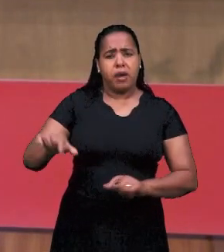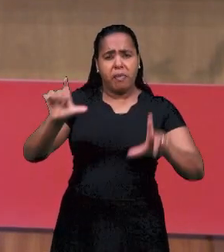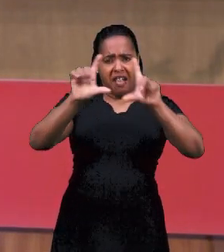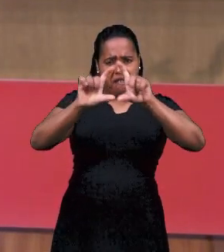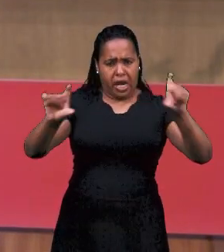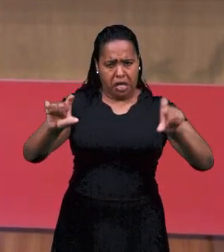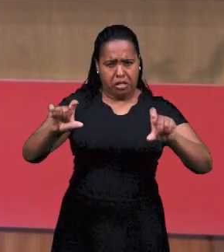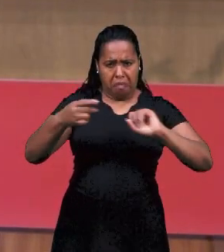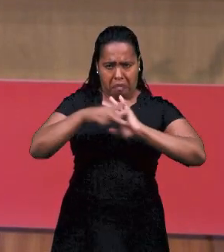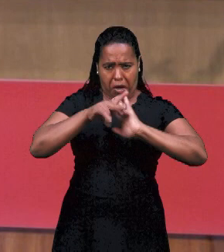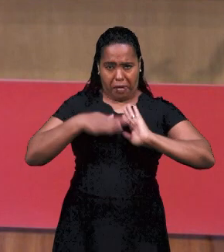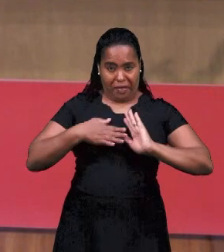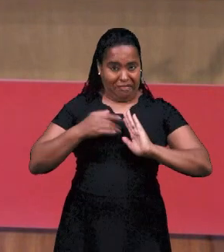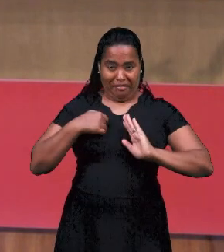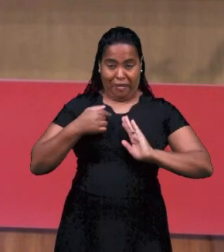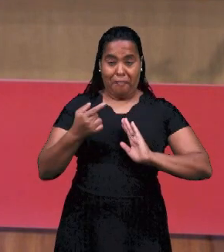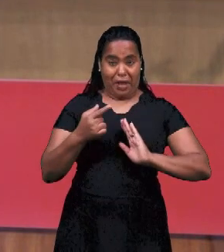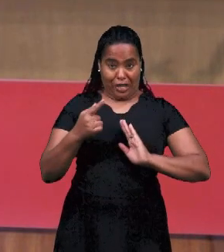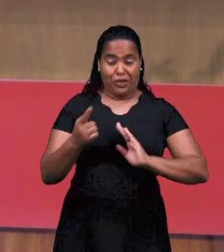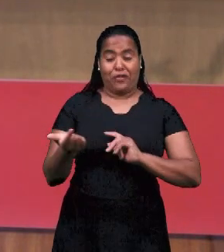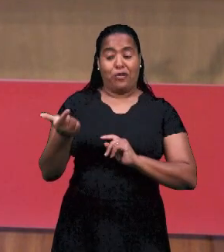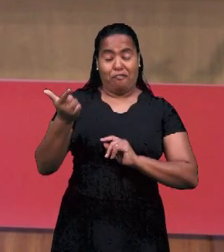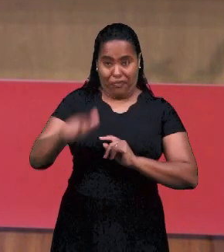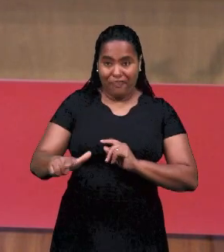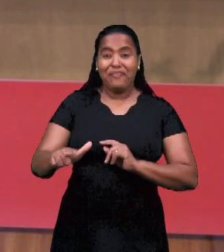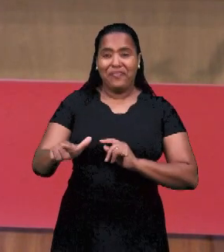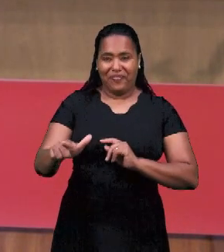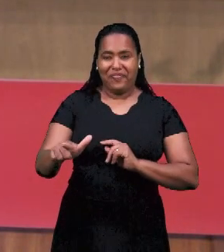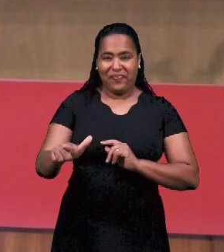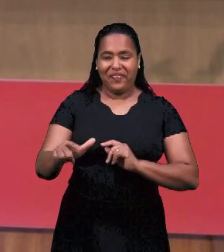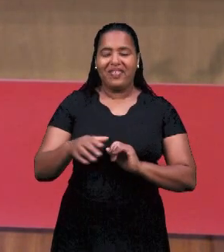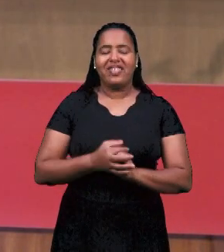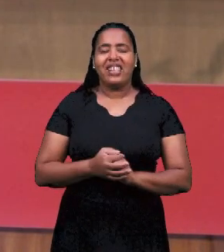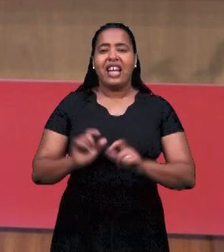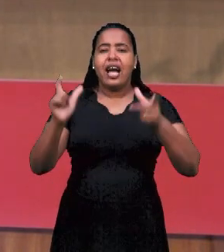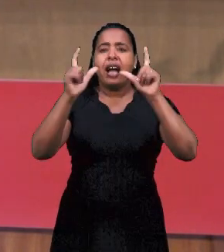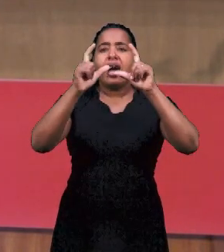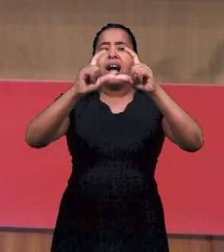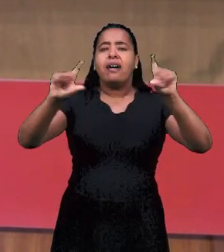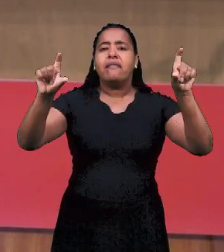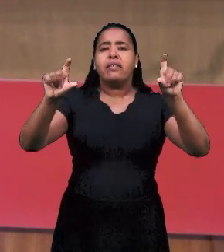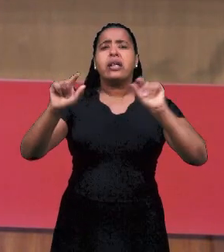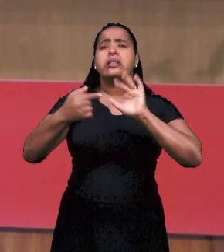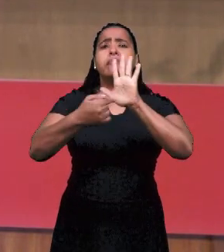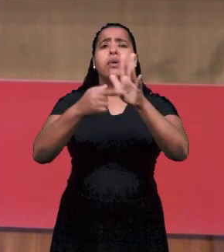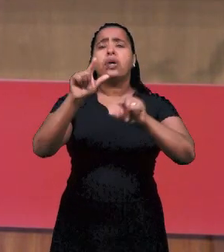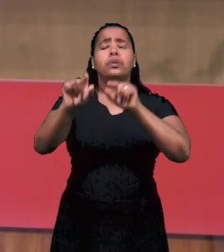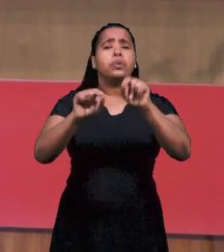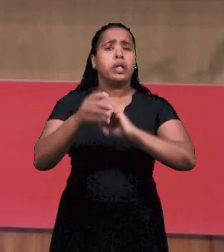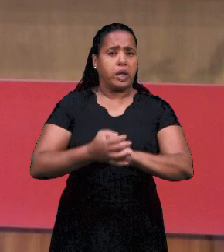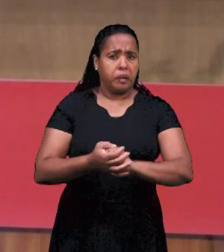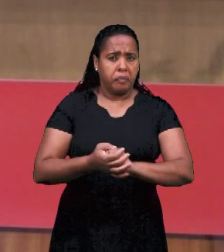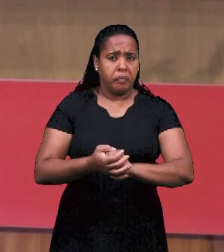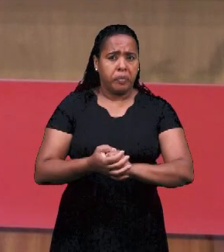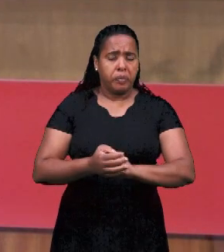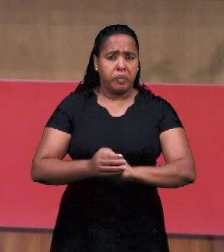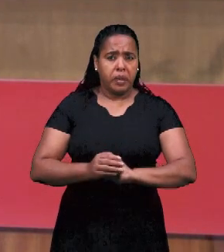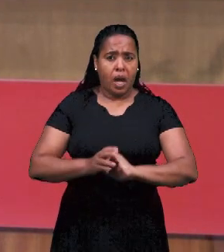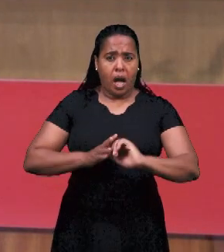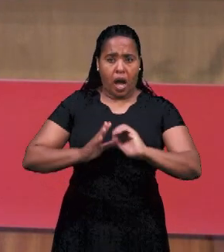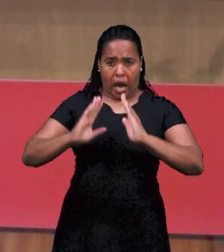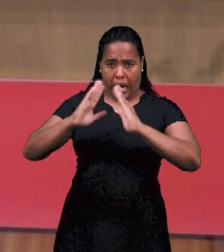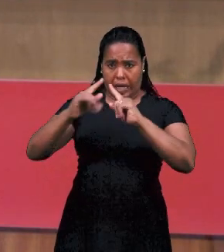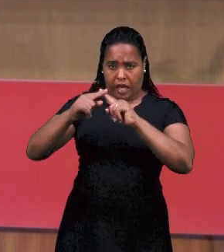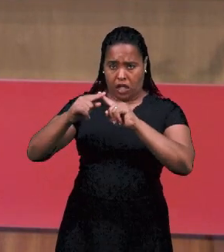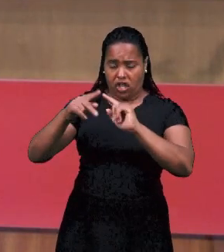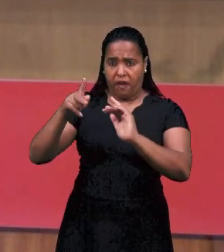Есть фраза, которую мы очень часто повторяем. Это не моя фраза, я повторю ее снова. Фраза,